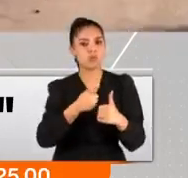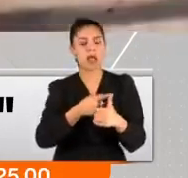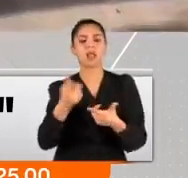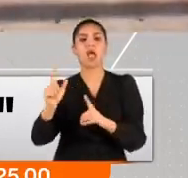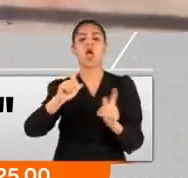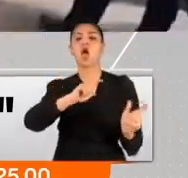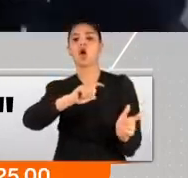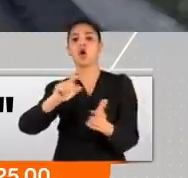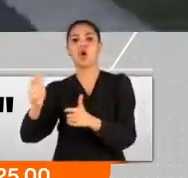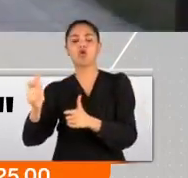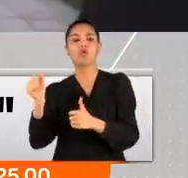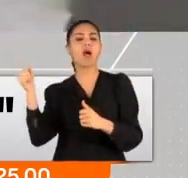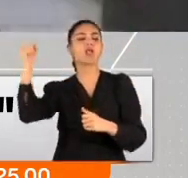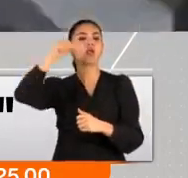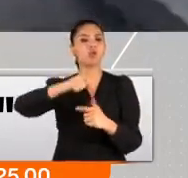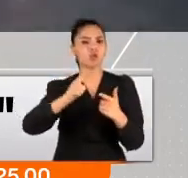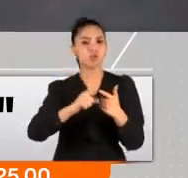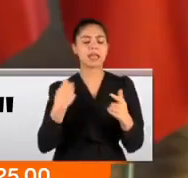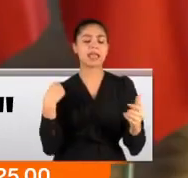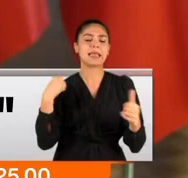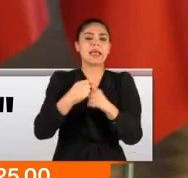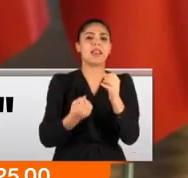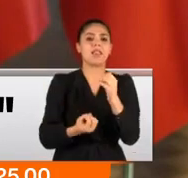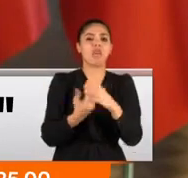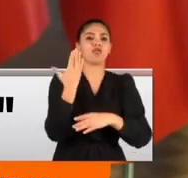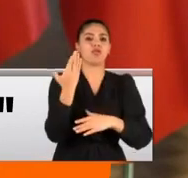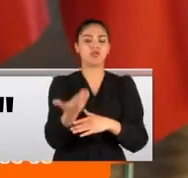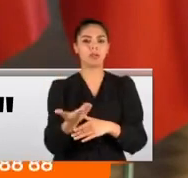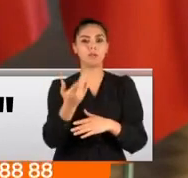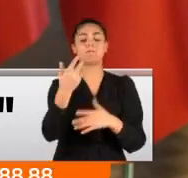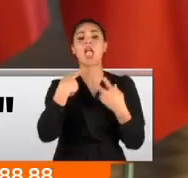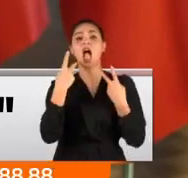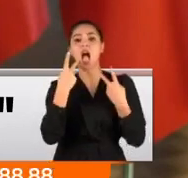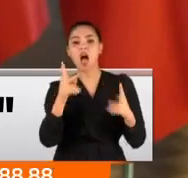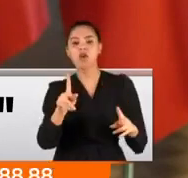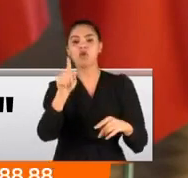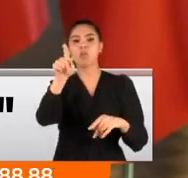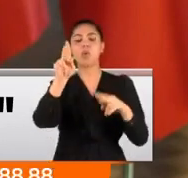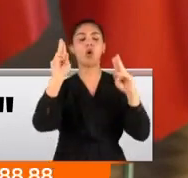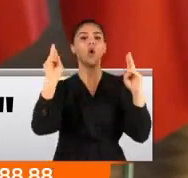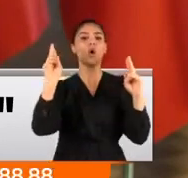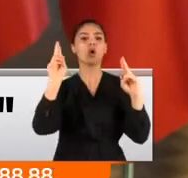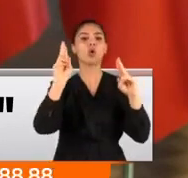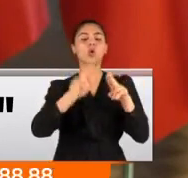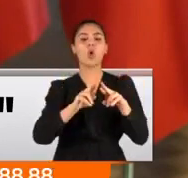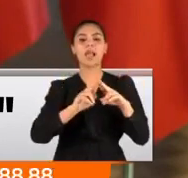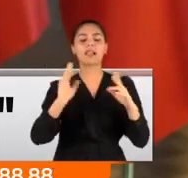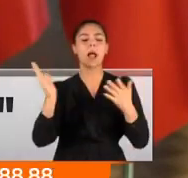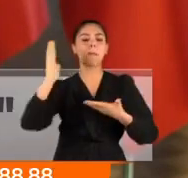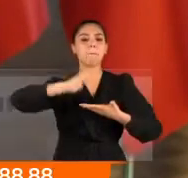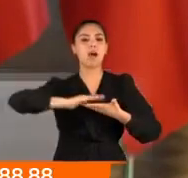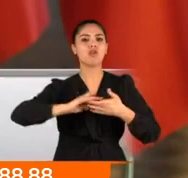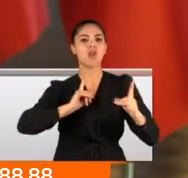göçmen karşıtlığı yeniden alevlenmiştir. Açıkçası küresel barış ve adaleti tesis